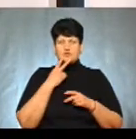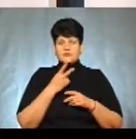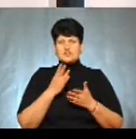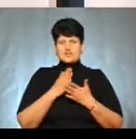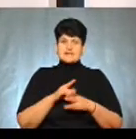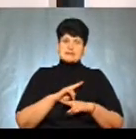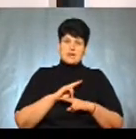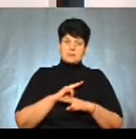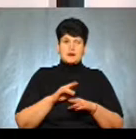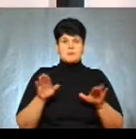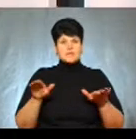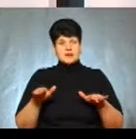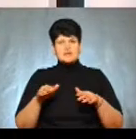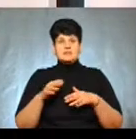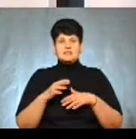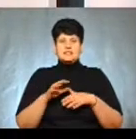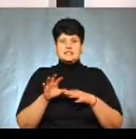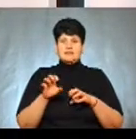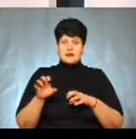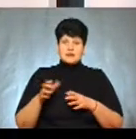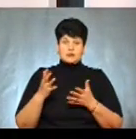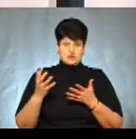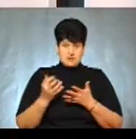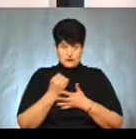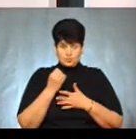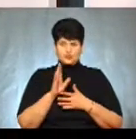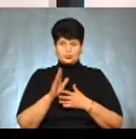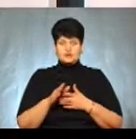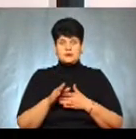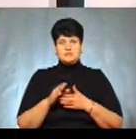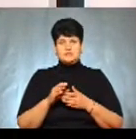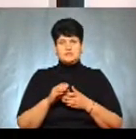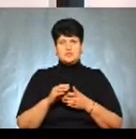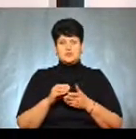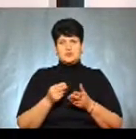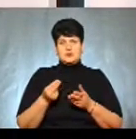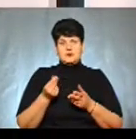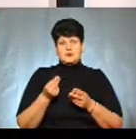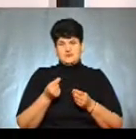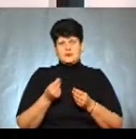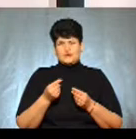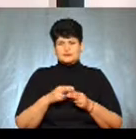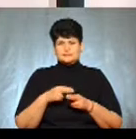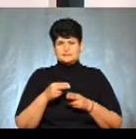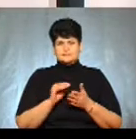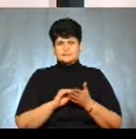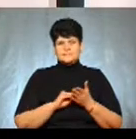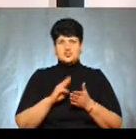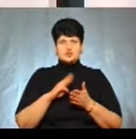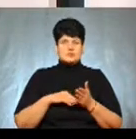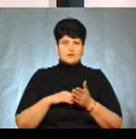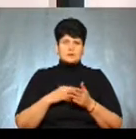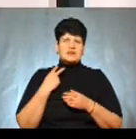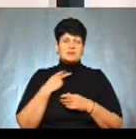загибель птаків, тварин. Тобто, якщо таке знайдеться, то буде нарахована шкода. Якщо цієї шкоди буде достатньо, то на даному палія буде